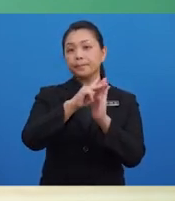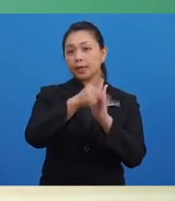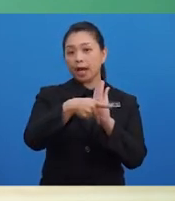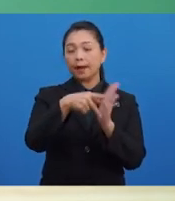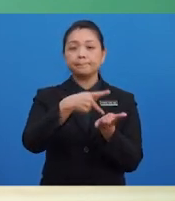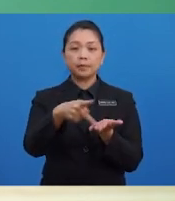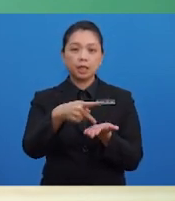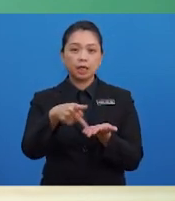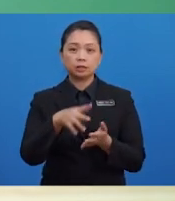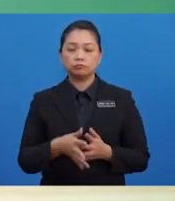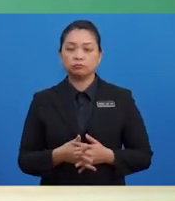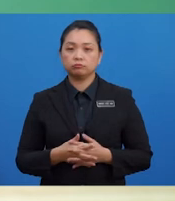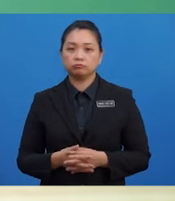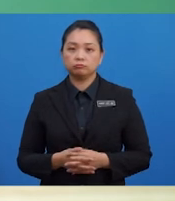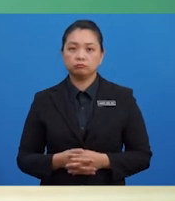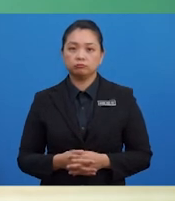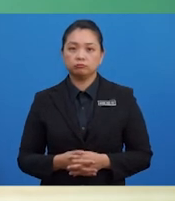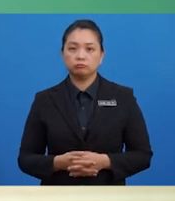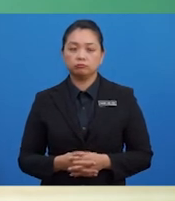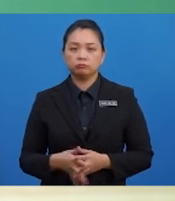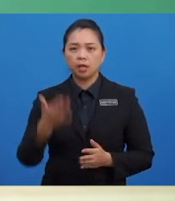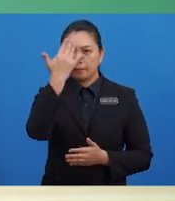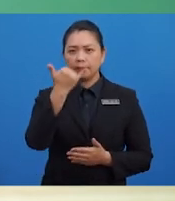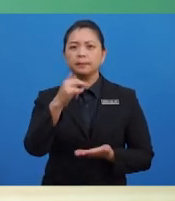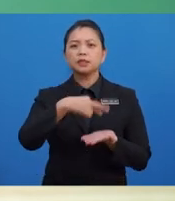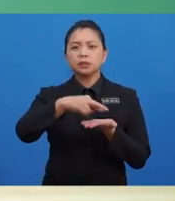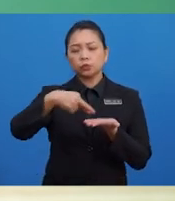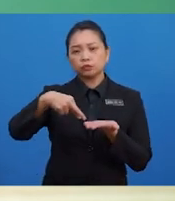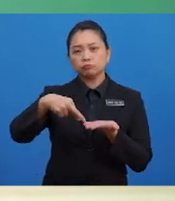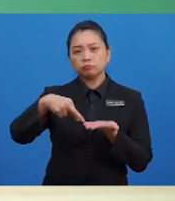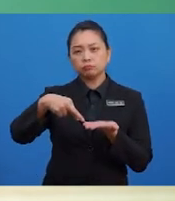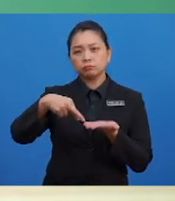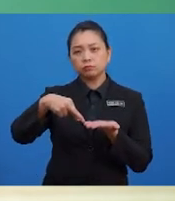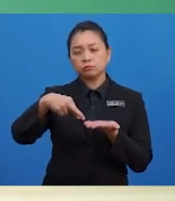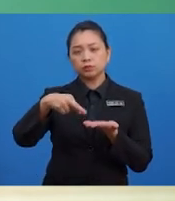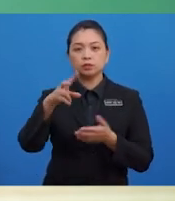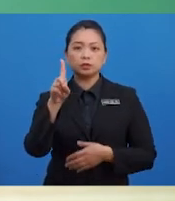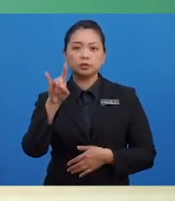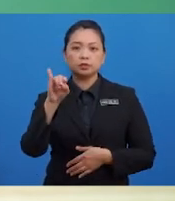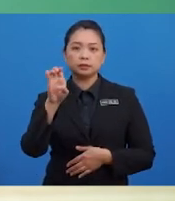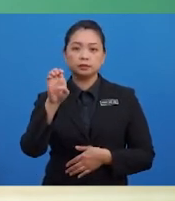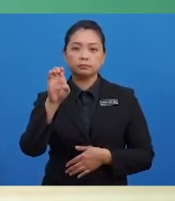Mengapa akaun insurans ini direkodkan di sebelah debit imbangan duga terselaras?